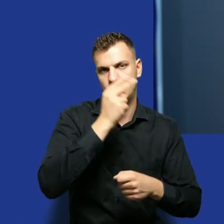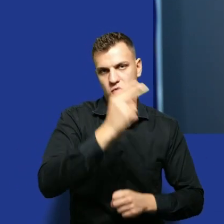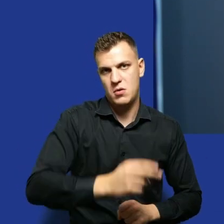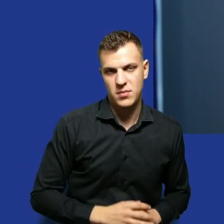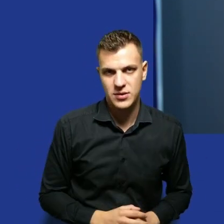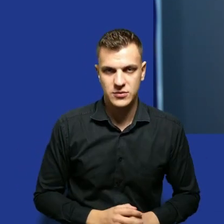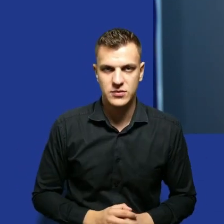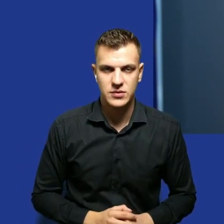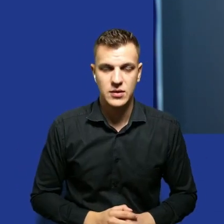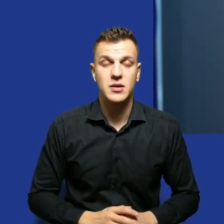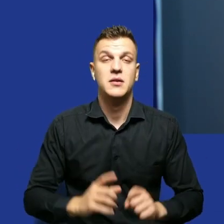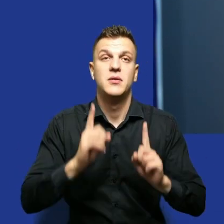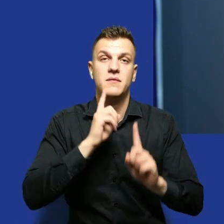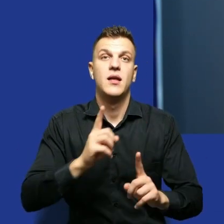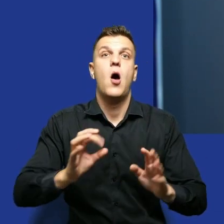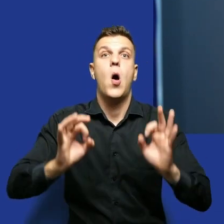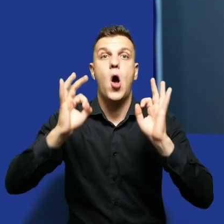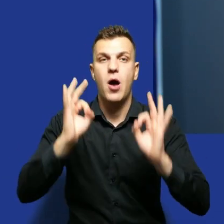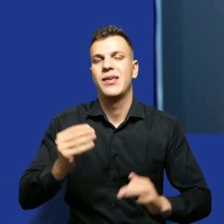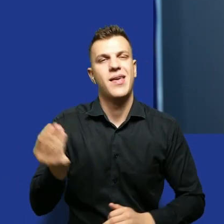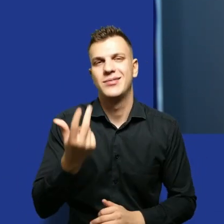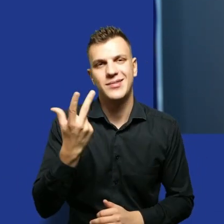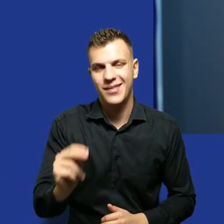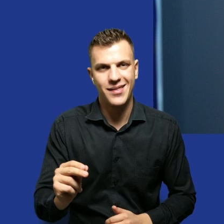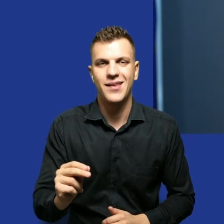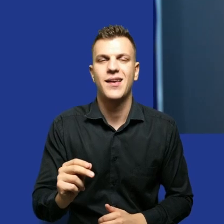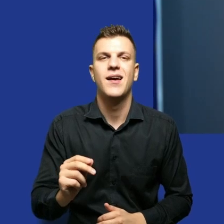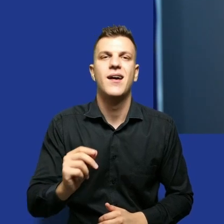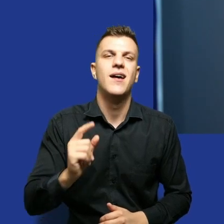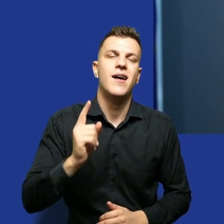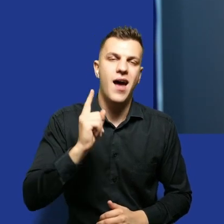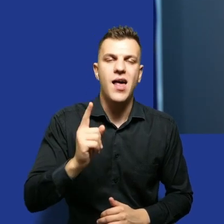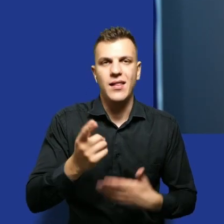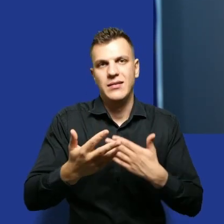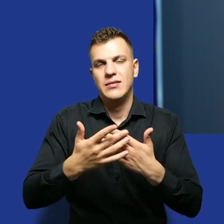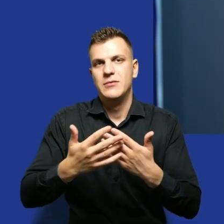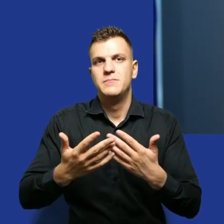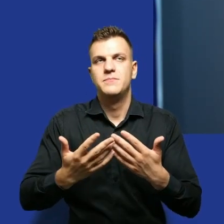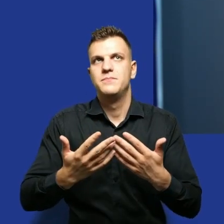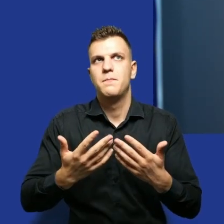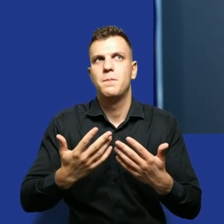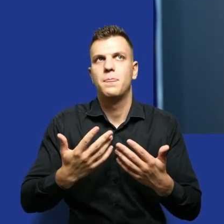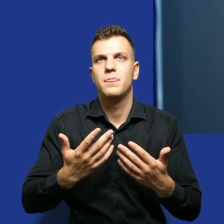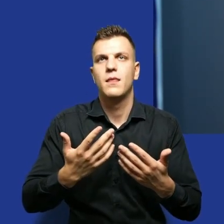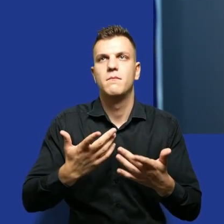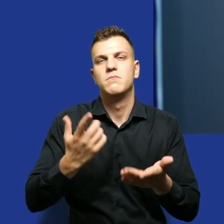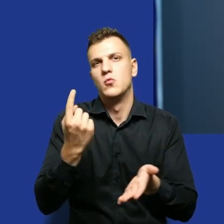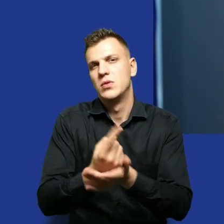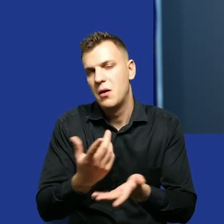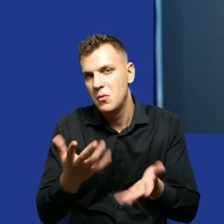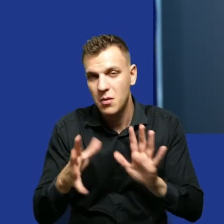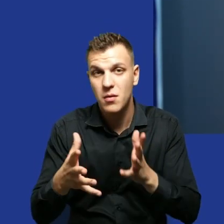zrejestrzeć, znaczy jeszcze nie do końca, bo miało być już oficjalnie, miały być rejestry umów. To jest bardzo proste narzędzie wtedy,